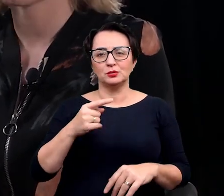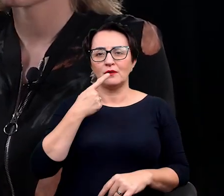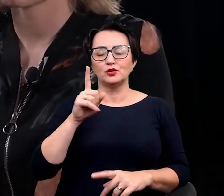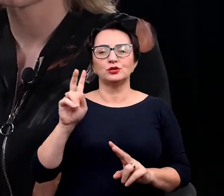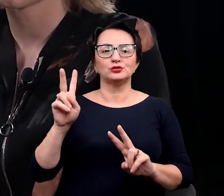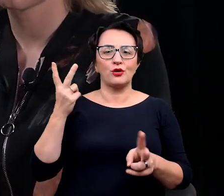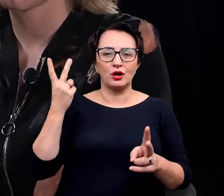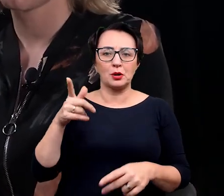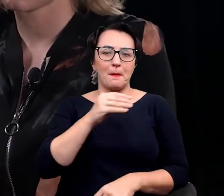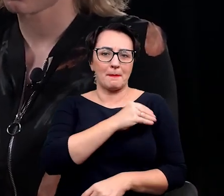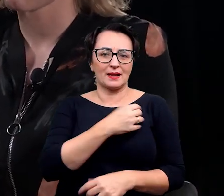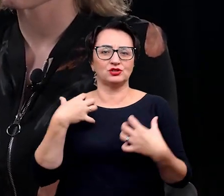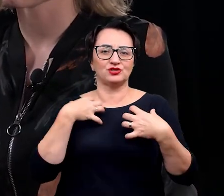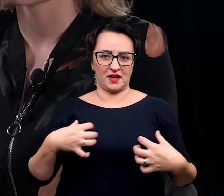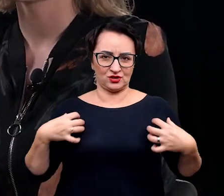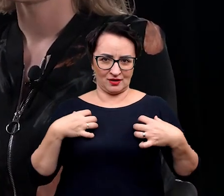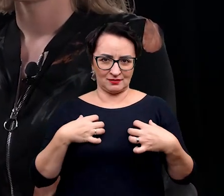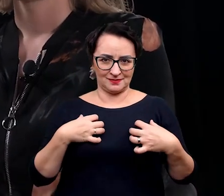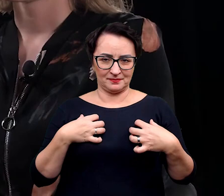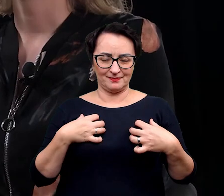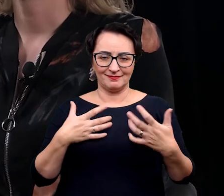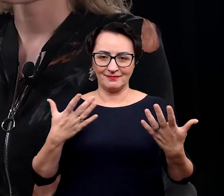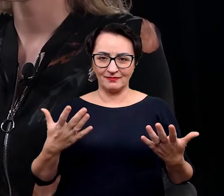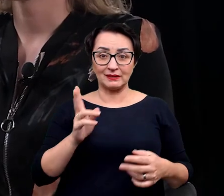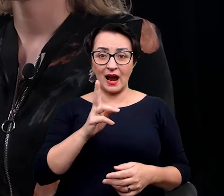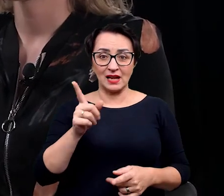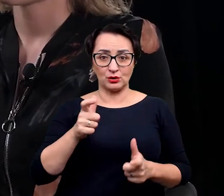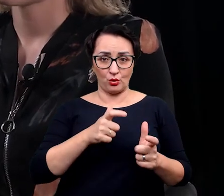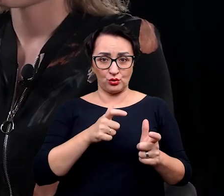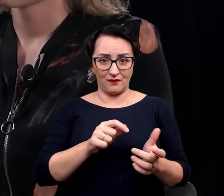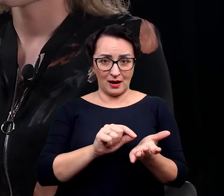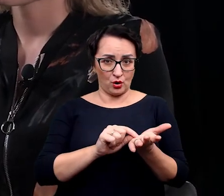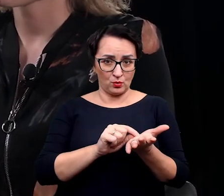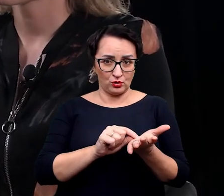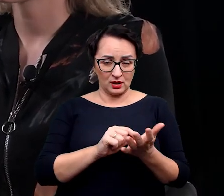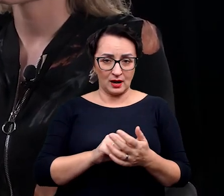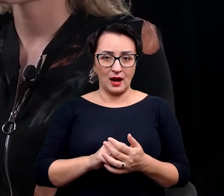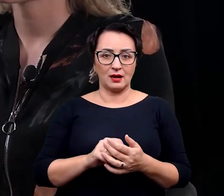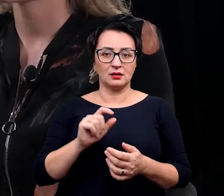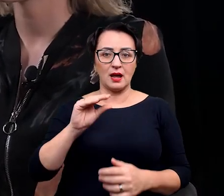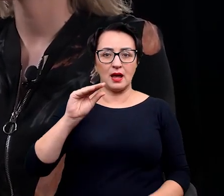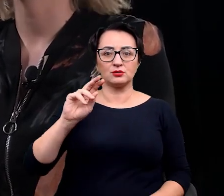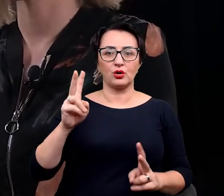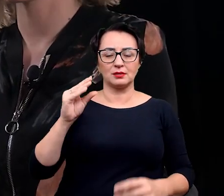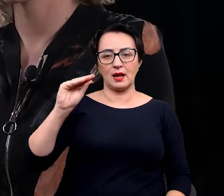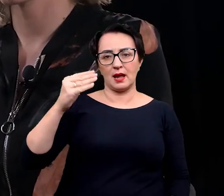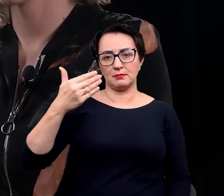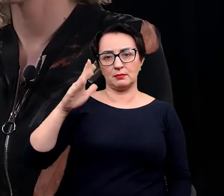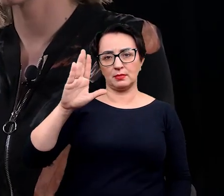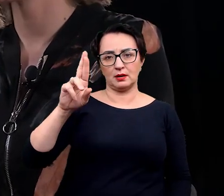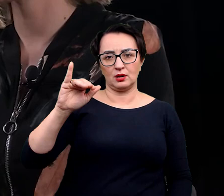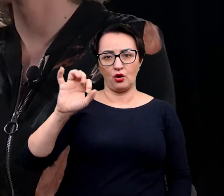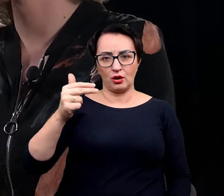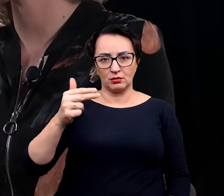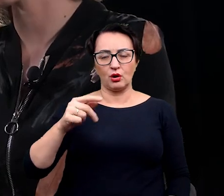mówić, że pochodzi z materiału zwierzęcego. Każda taka hodowla pochodzi z embrionów, a